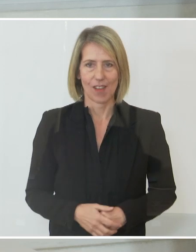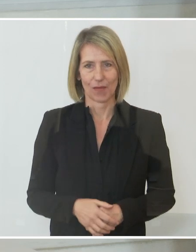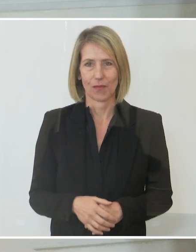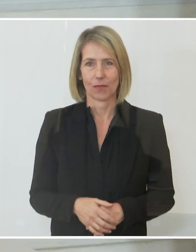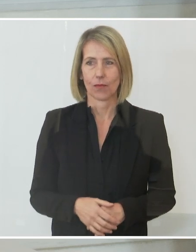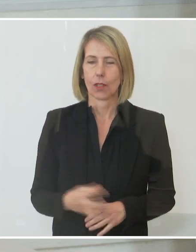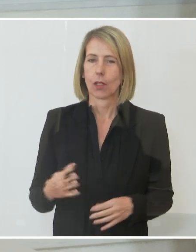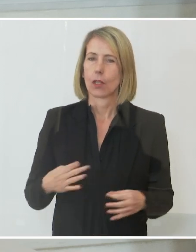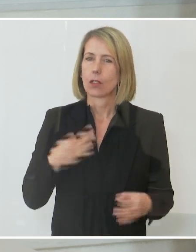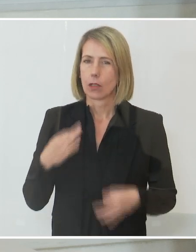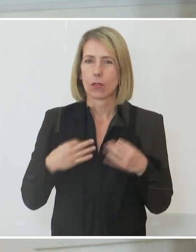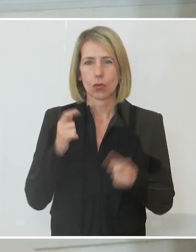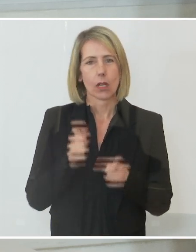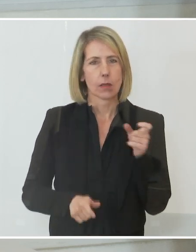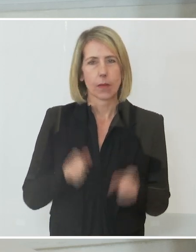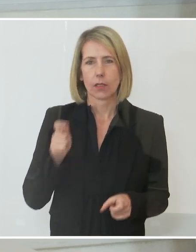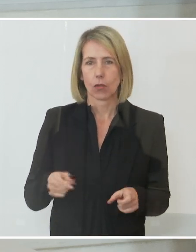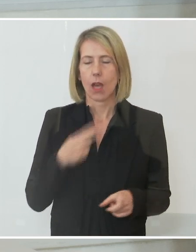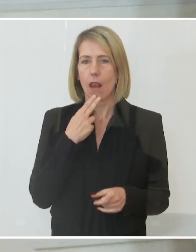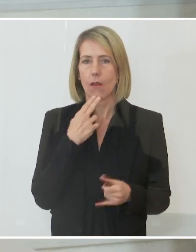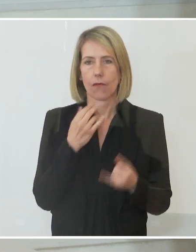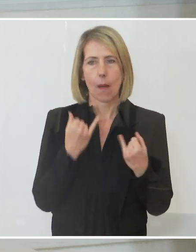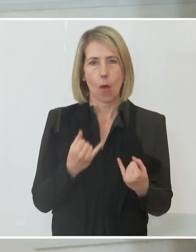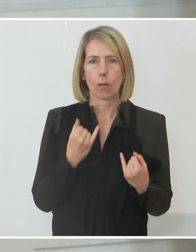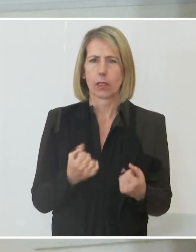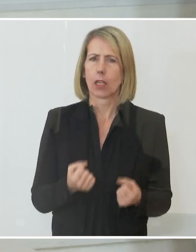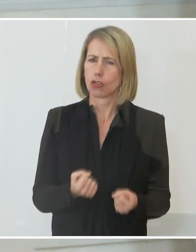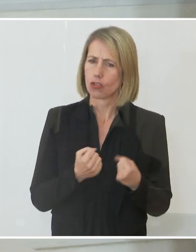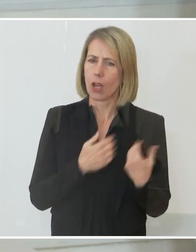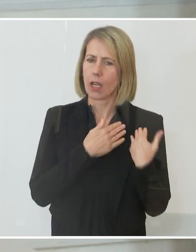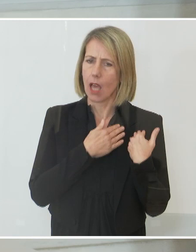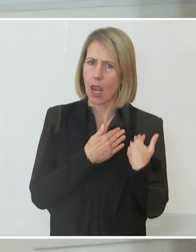Dem Gesundheitspersonal, das derzeit eine sehr große Last trägt.